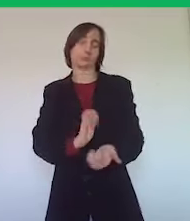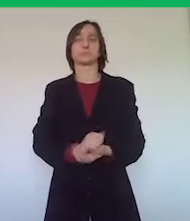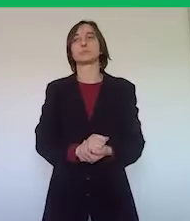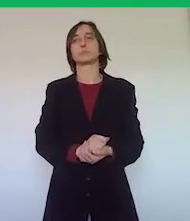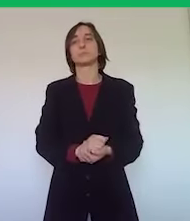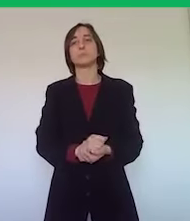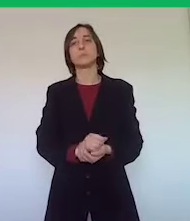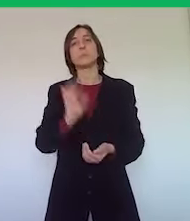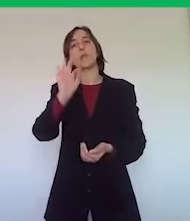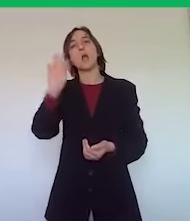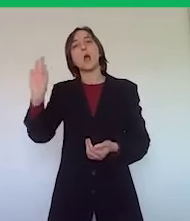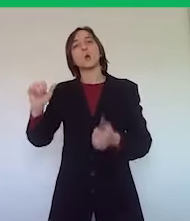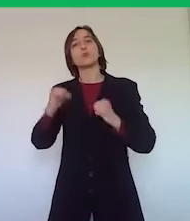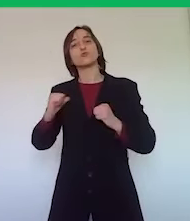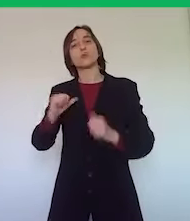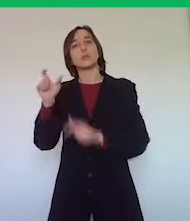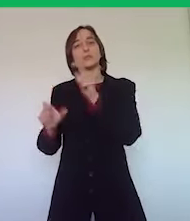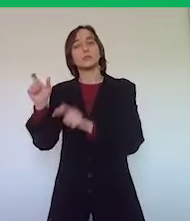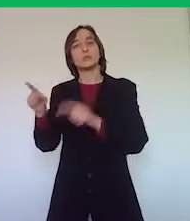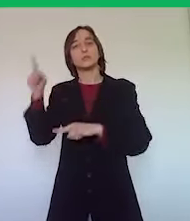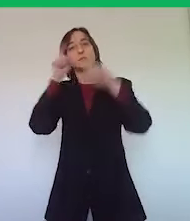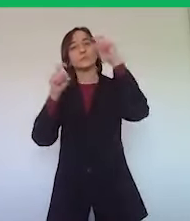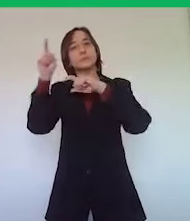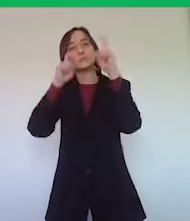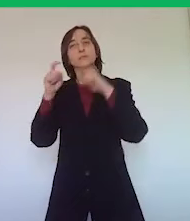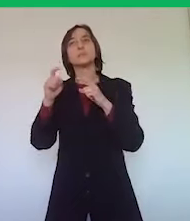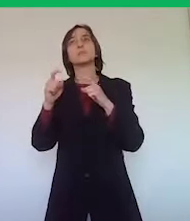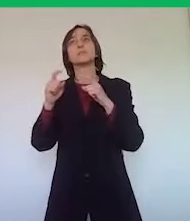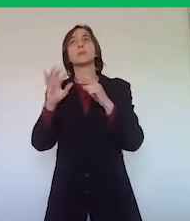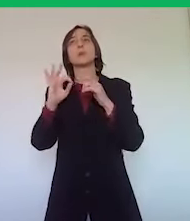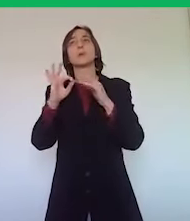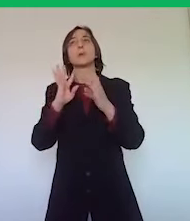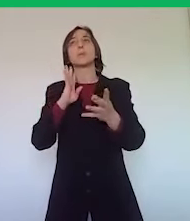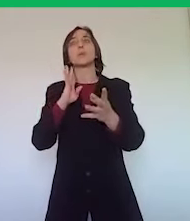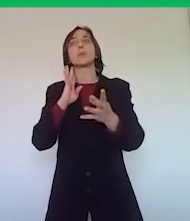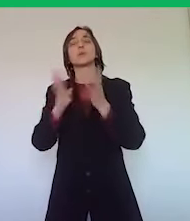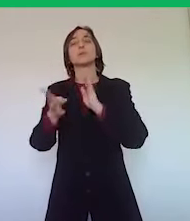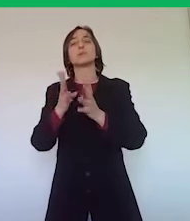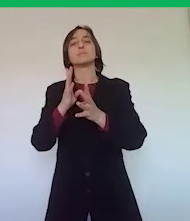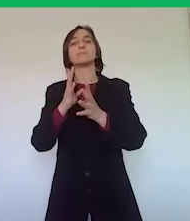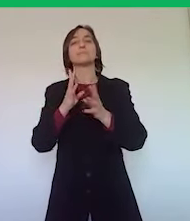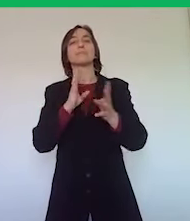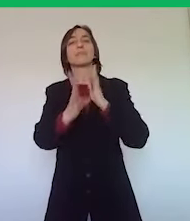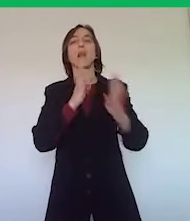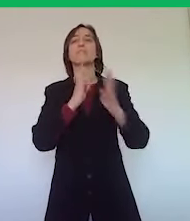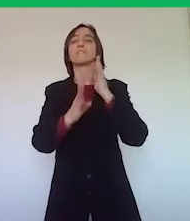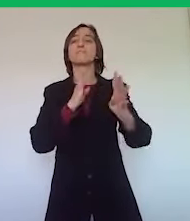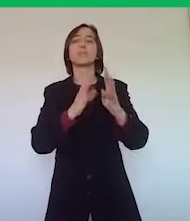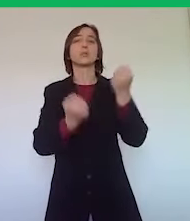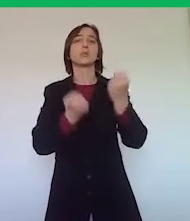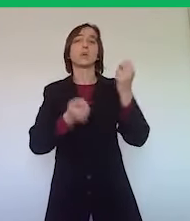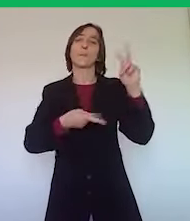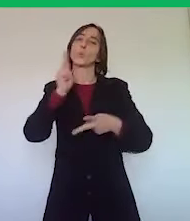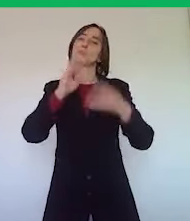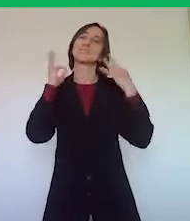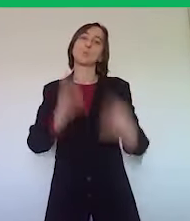Alcuni cittadini sono preoccupati della possibile impennata del traffico automobilistico legato alla paura o